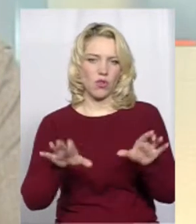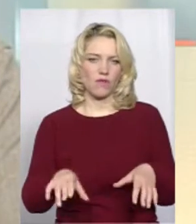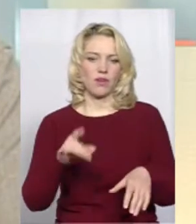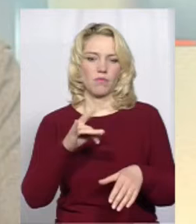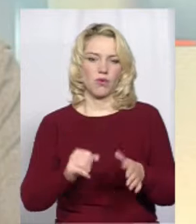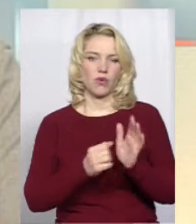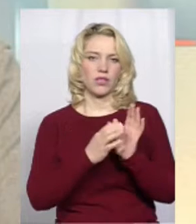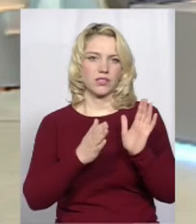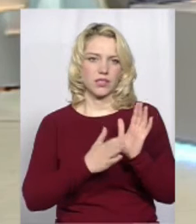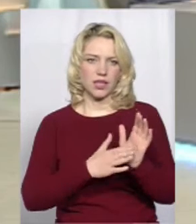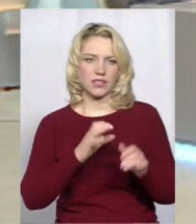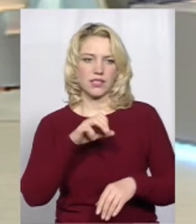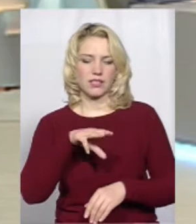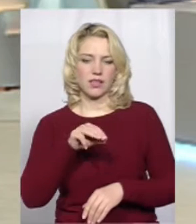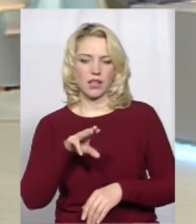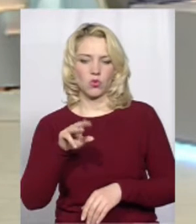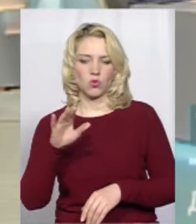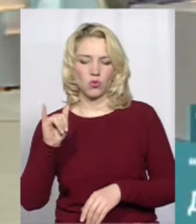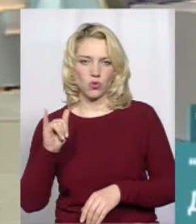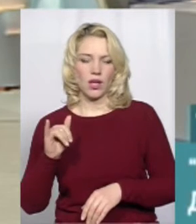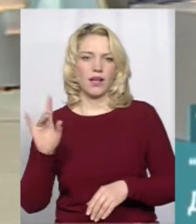реєстрацію статуту релігійної громади.